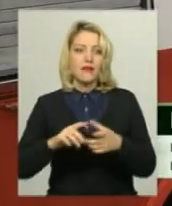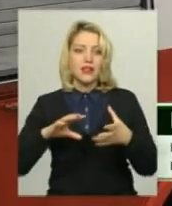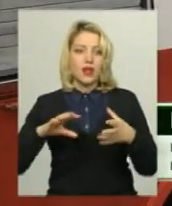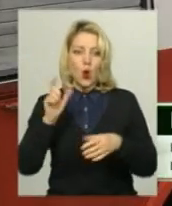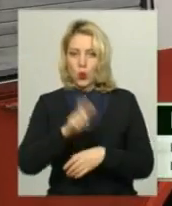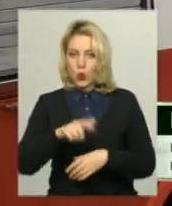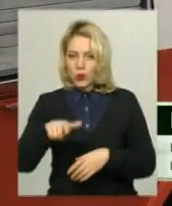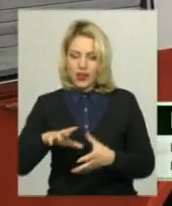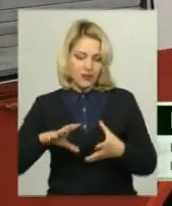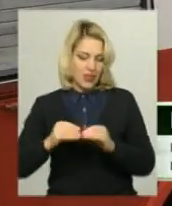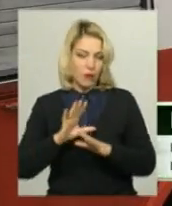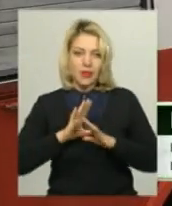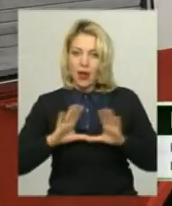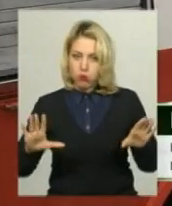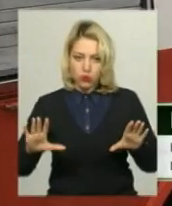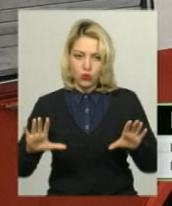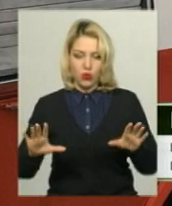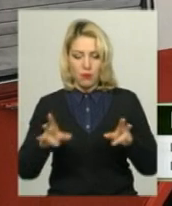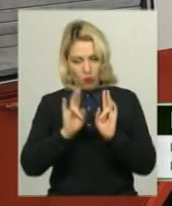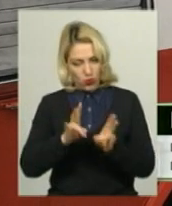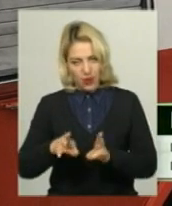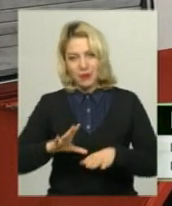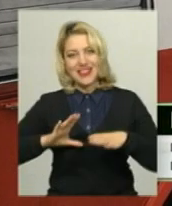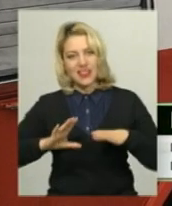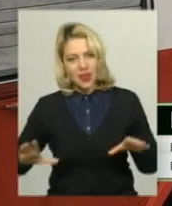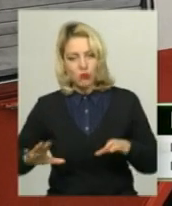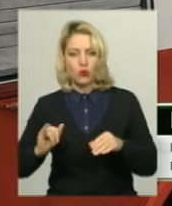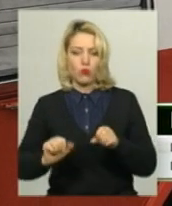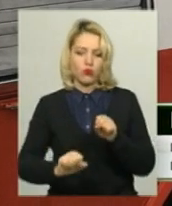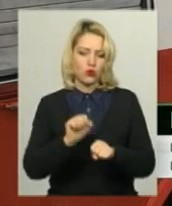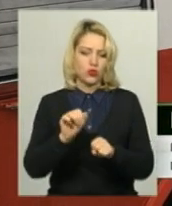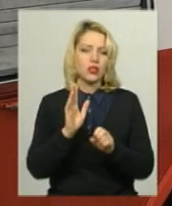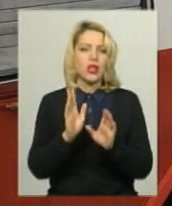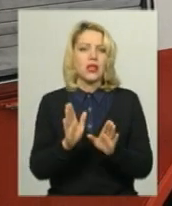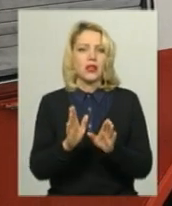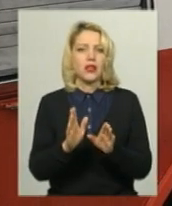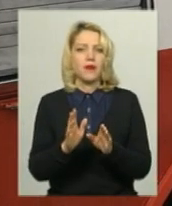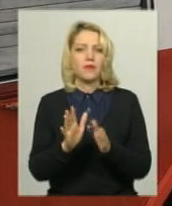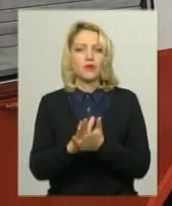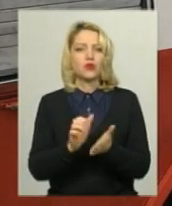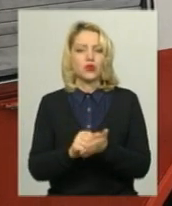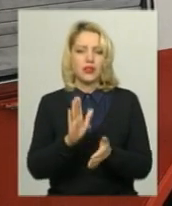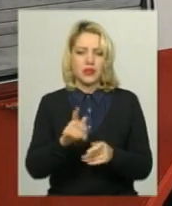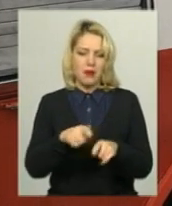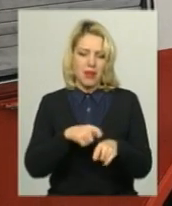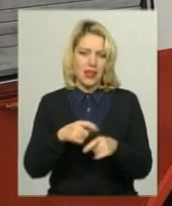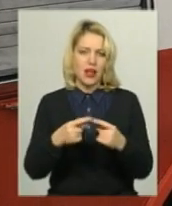не було потерпілих. Пошкоджено тільки матеріальне майно у вигляді